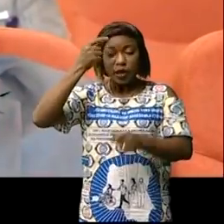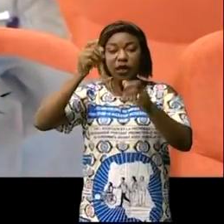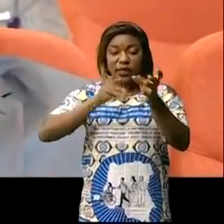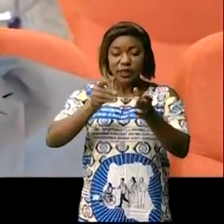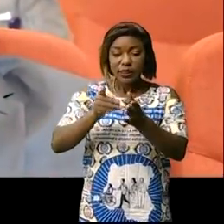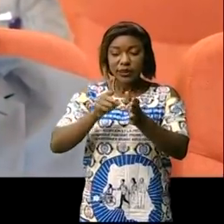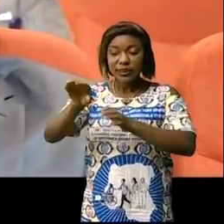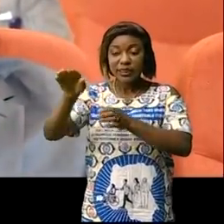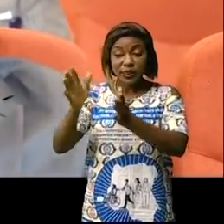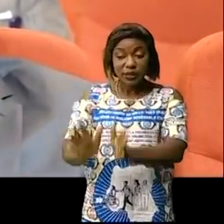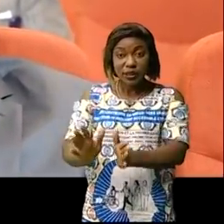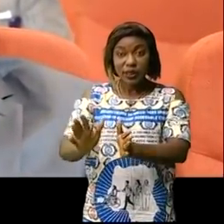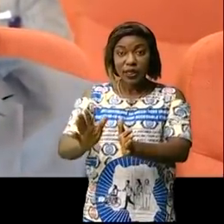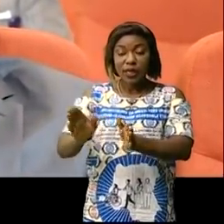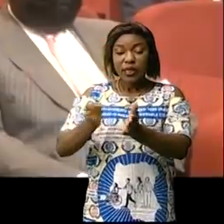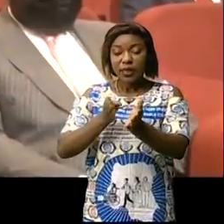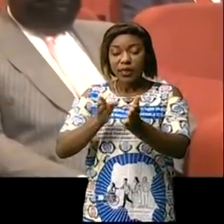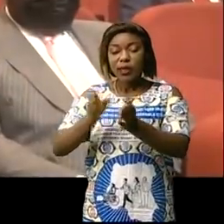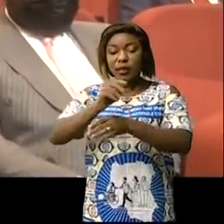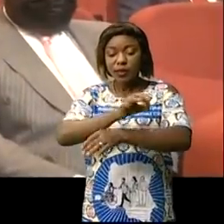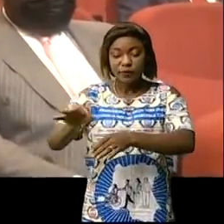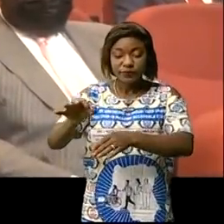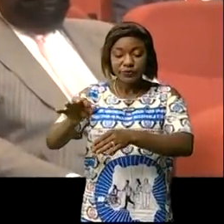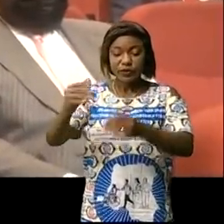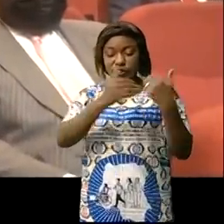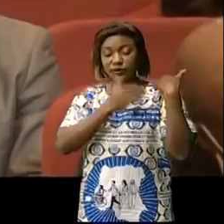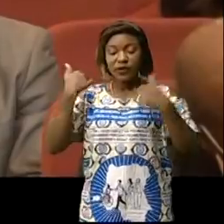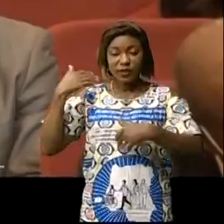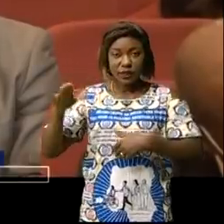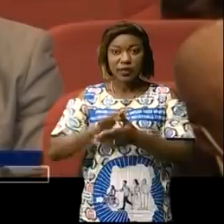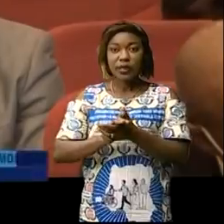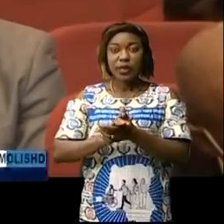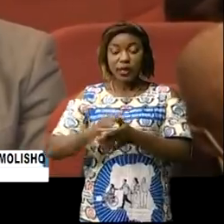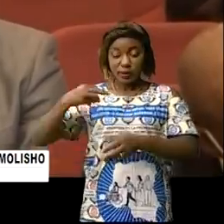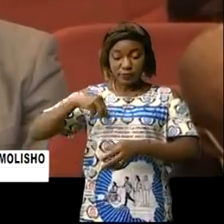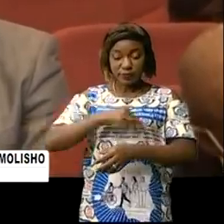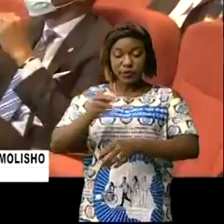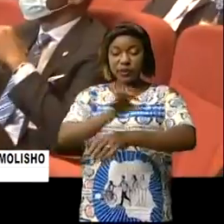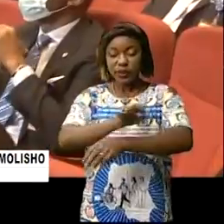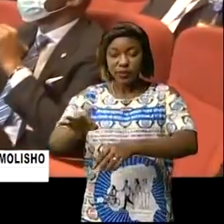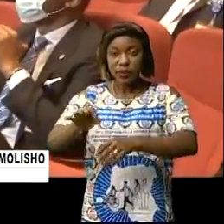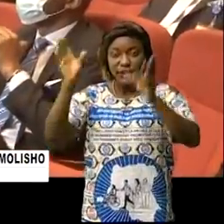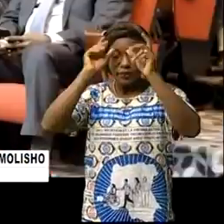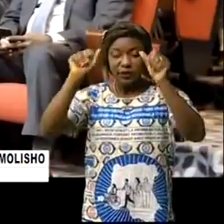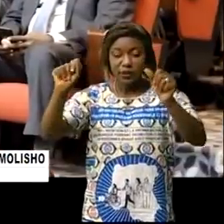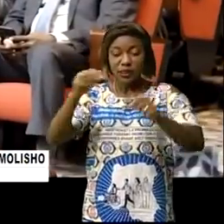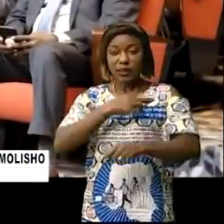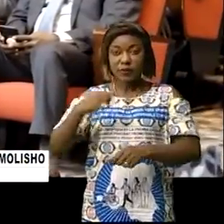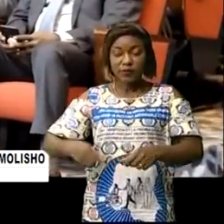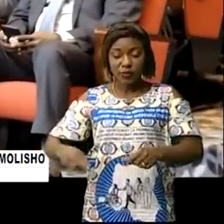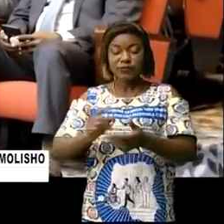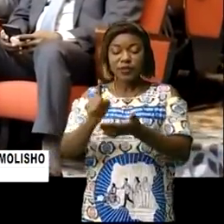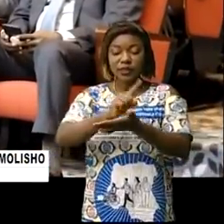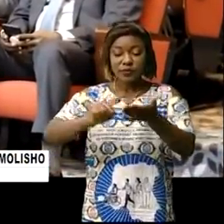directeur du cabinet du chef de l'État, de membres du cabinet du président de la République et autres personnalités. Ce